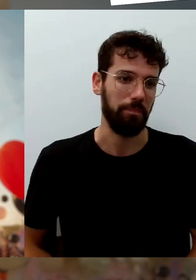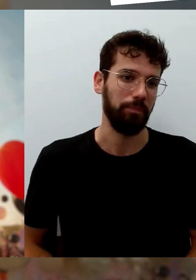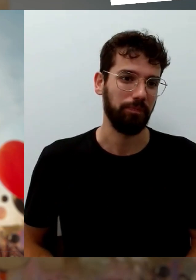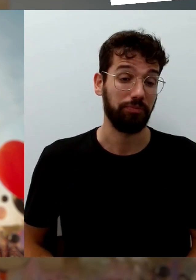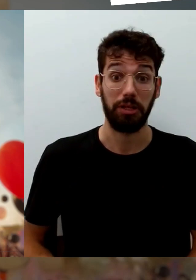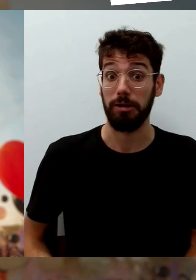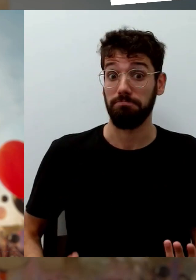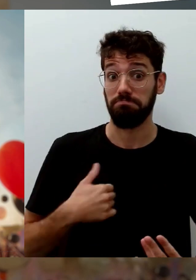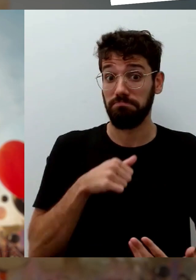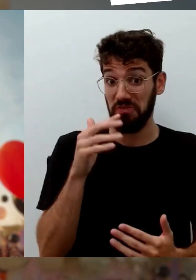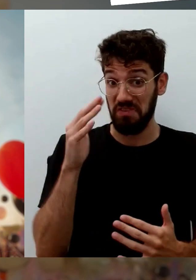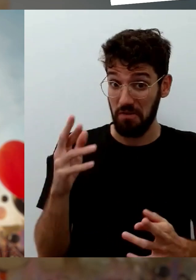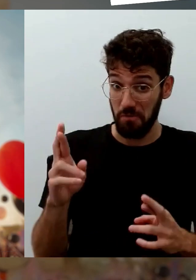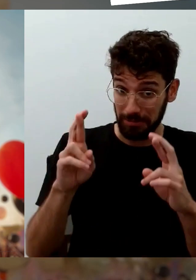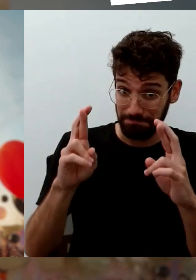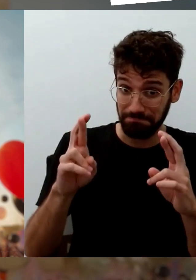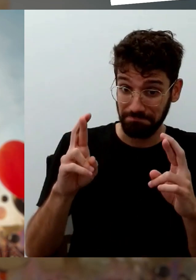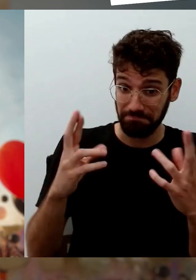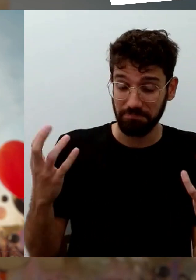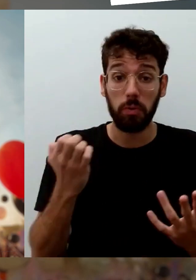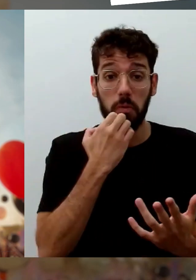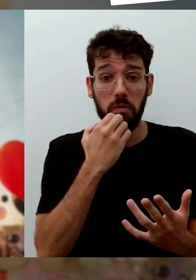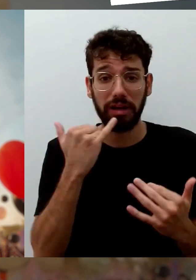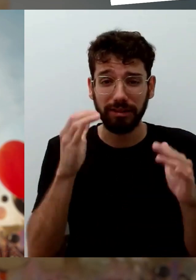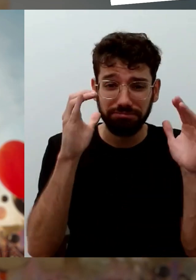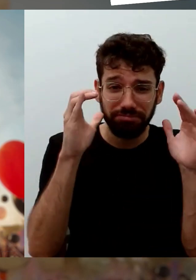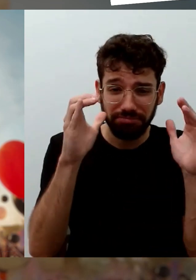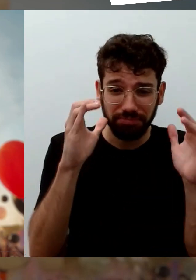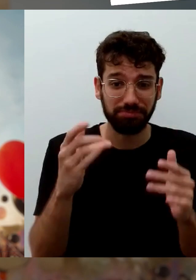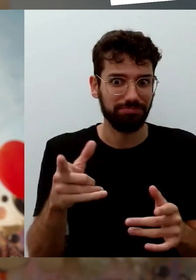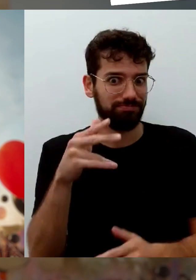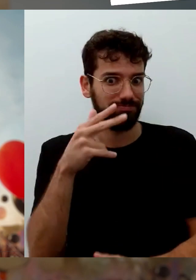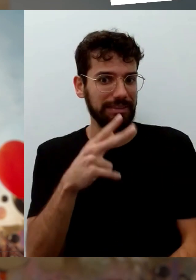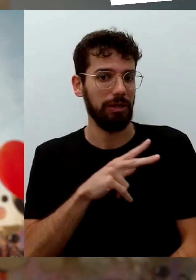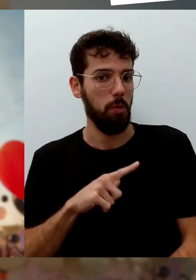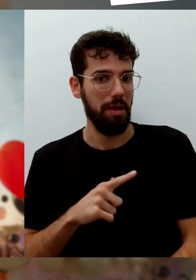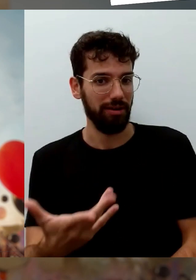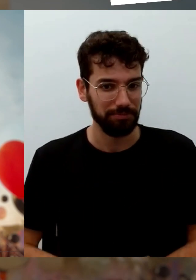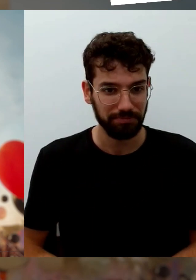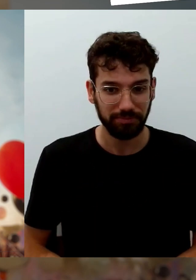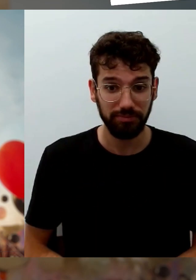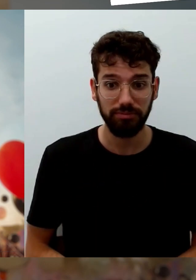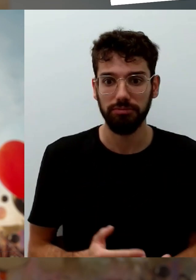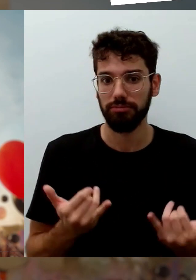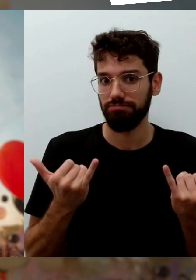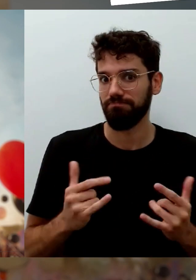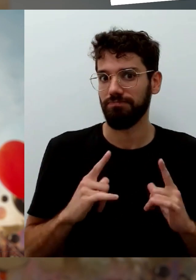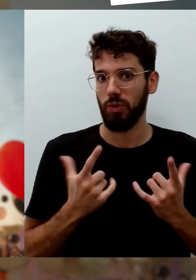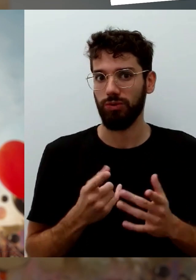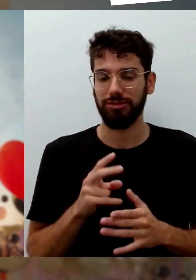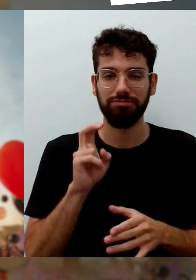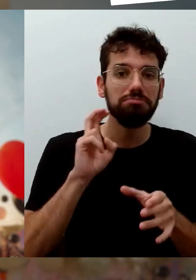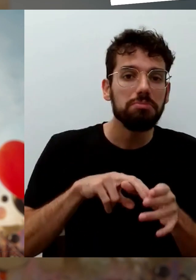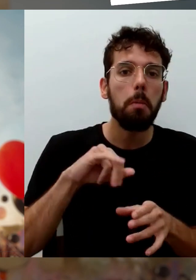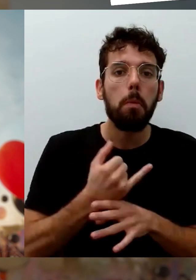viel Erfolg wünschen und hoffen, dass viele, viele Menschen jetzt zuschauen und nach Lübeck schauen und auch Lust haben, solche Projekte zu machen. Also es ist wirklich